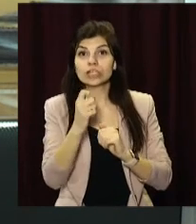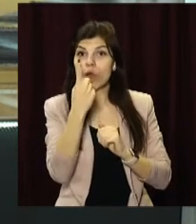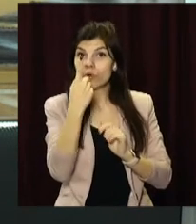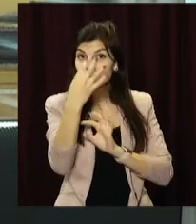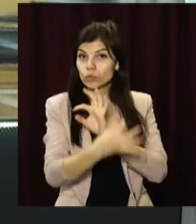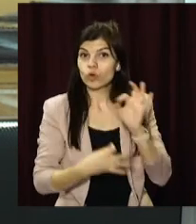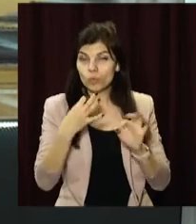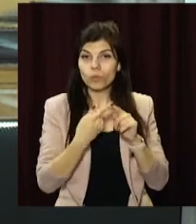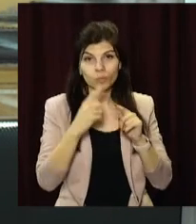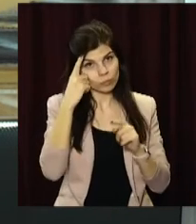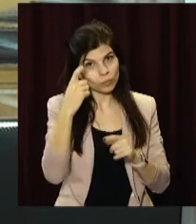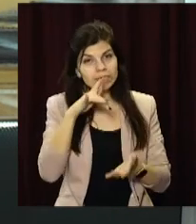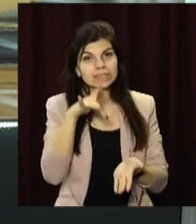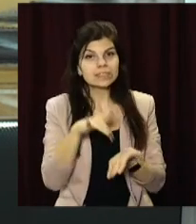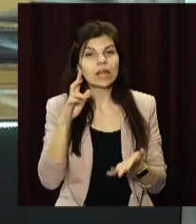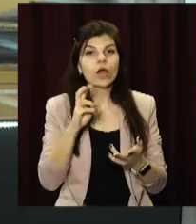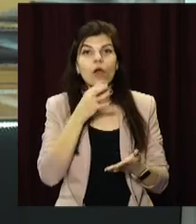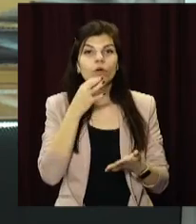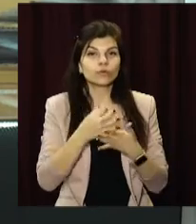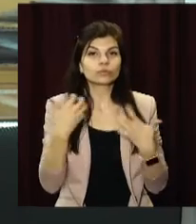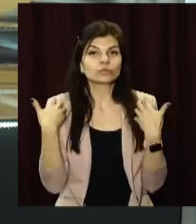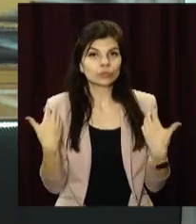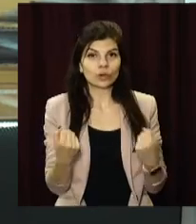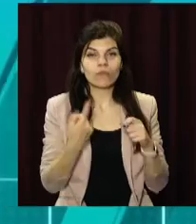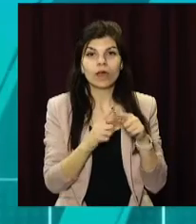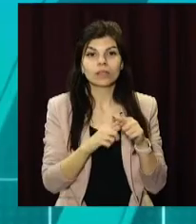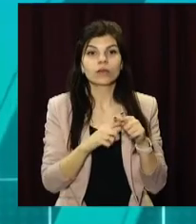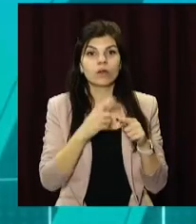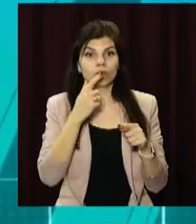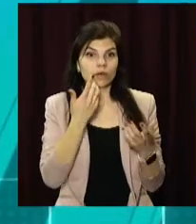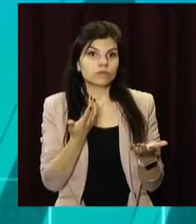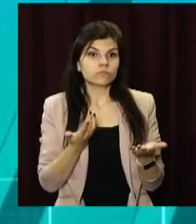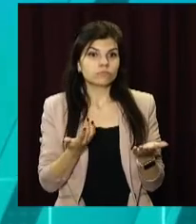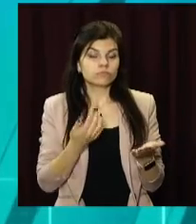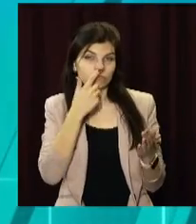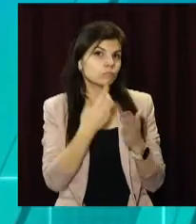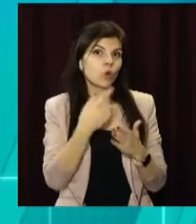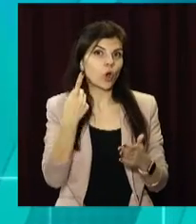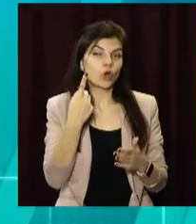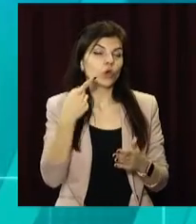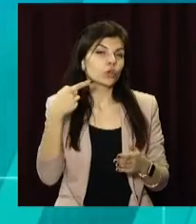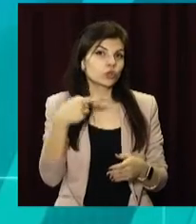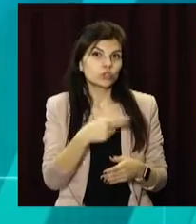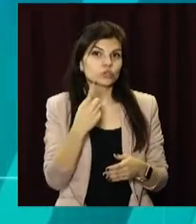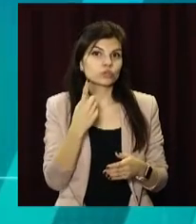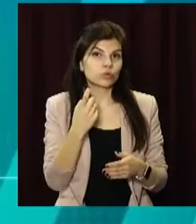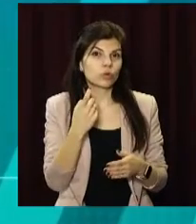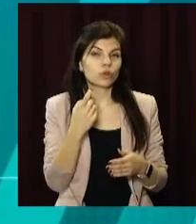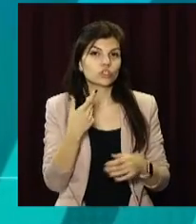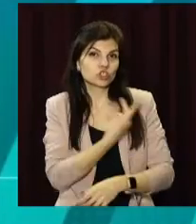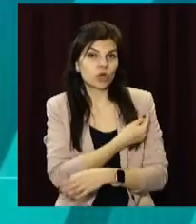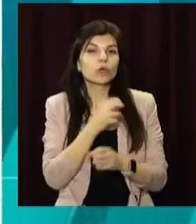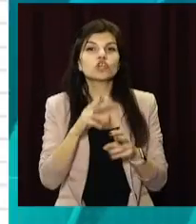добу повідомили в Центрі громадського здоров'я. Це понад 1100 щеплень, більше, ніж за попередню добу.